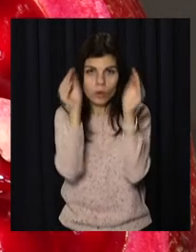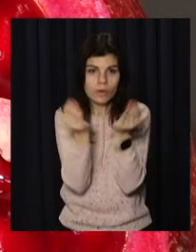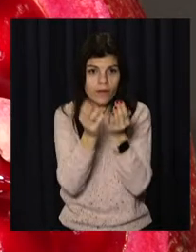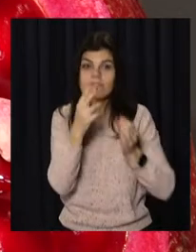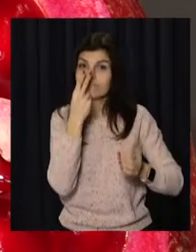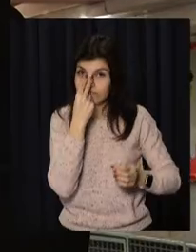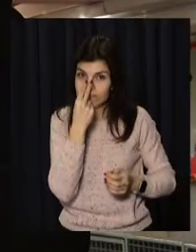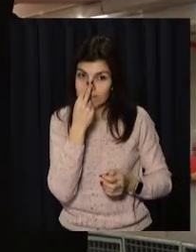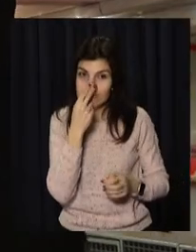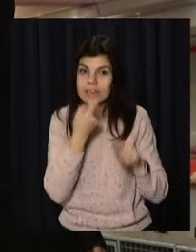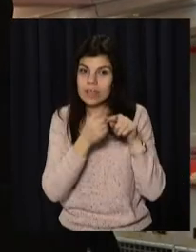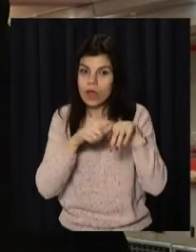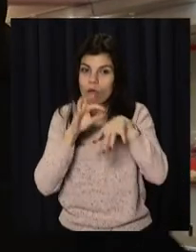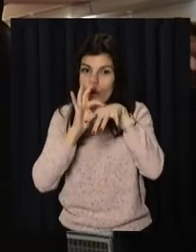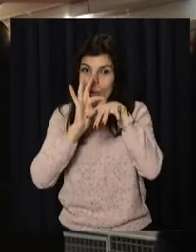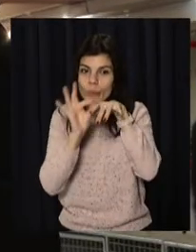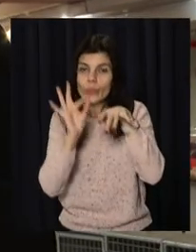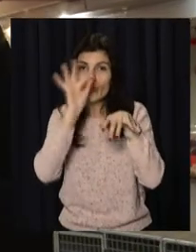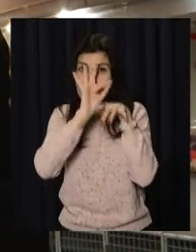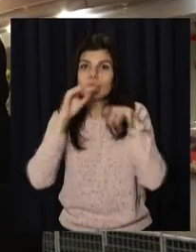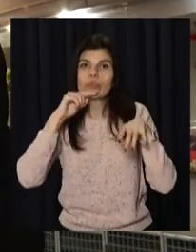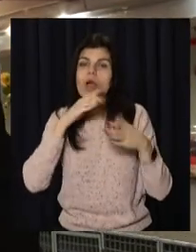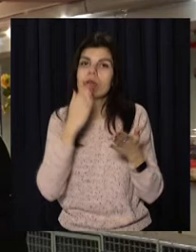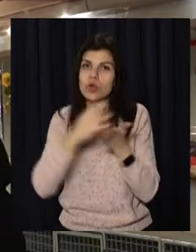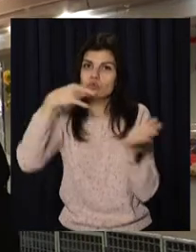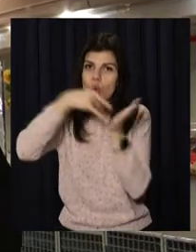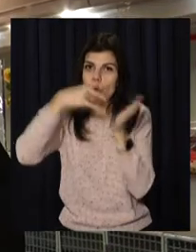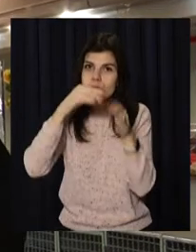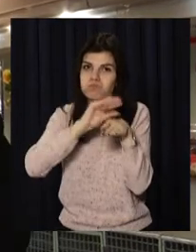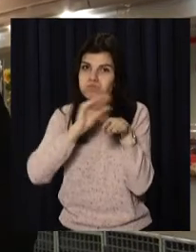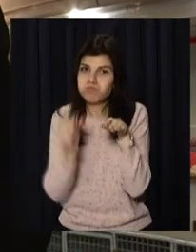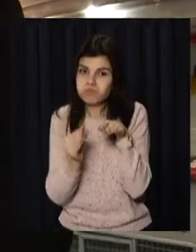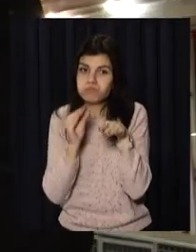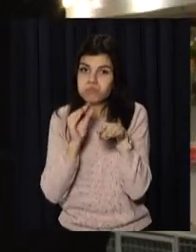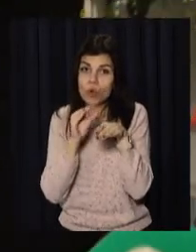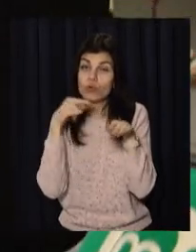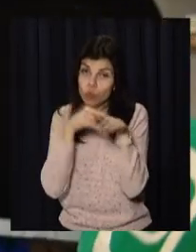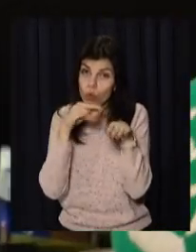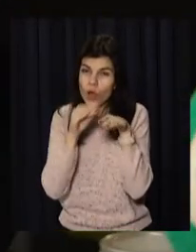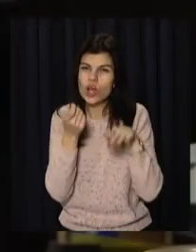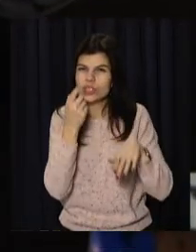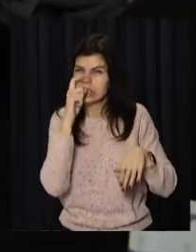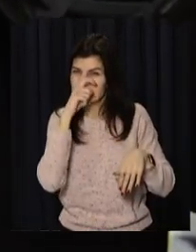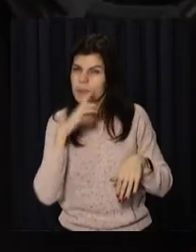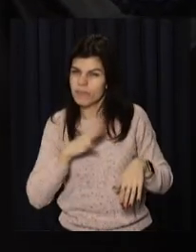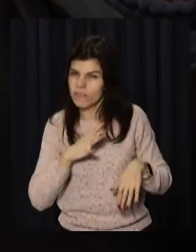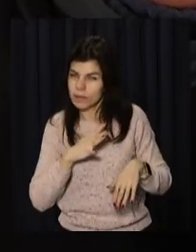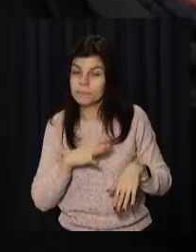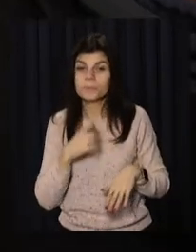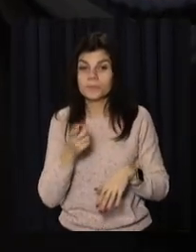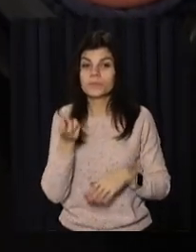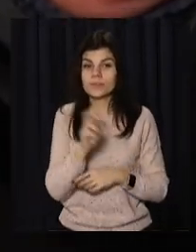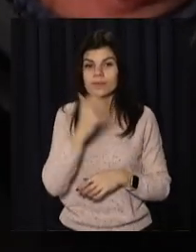розміром зерняток. От кожу завістить. От кожу. Видите, це тонка кора. А є толстка кора?